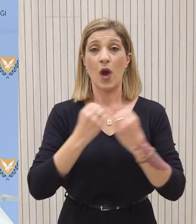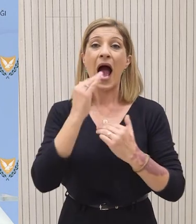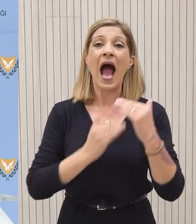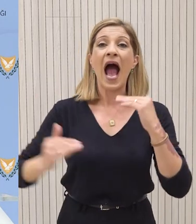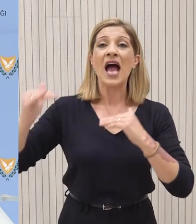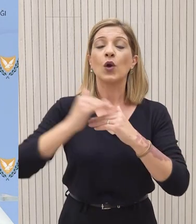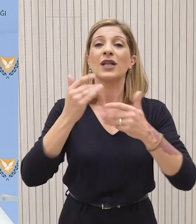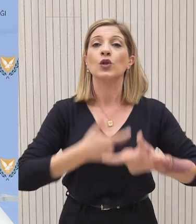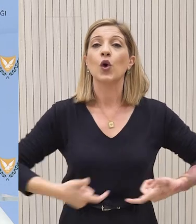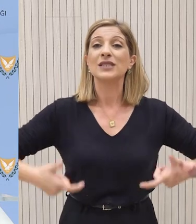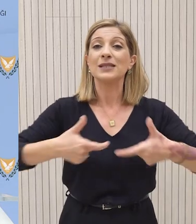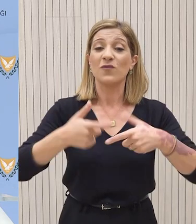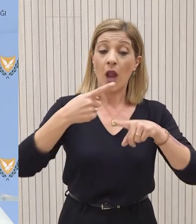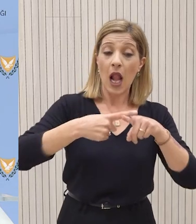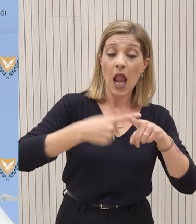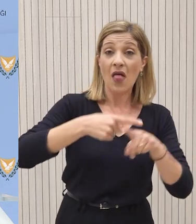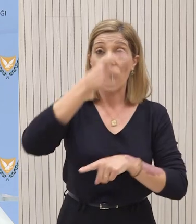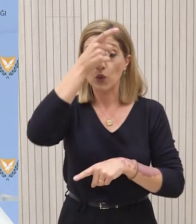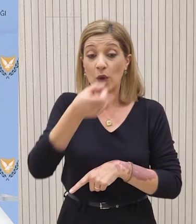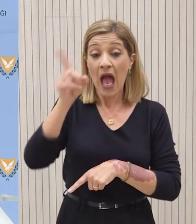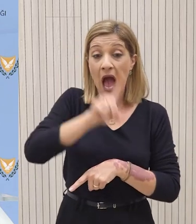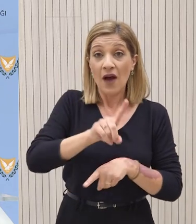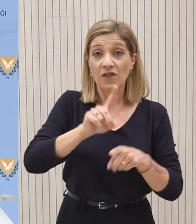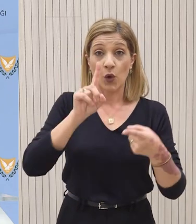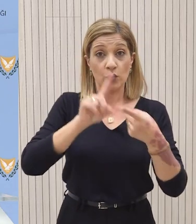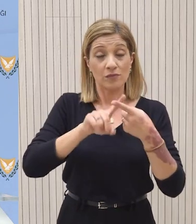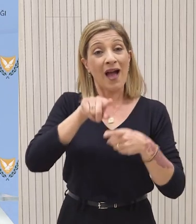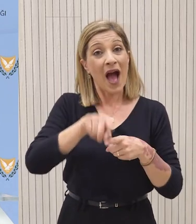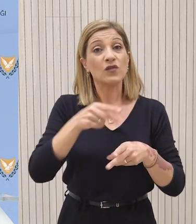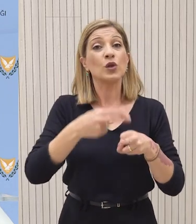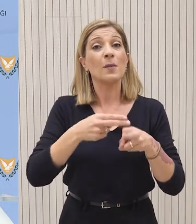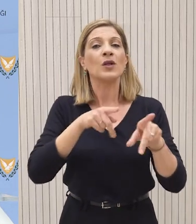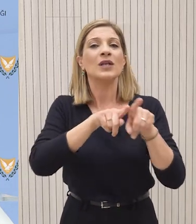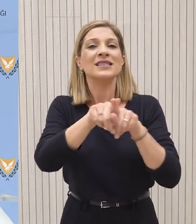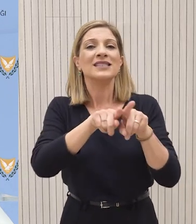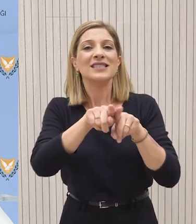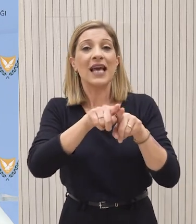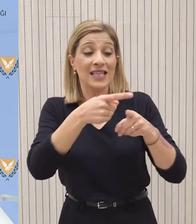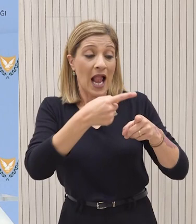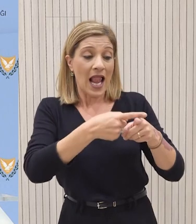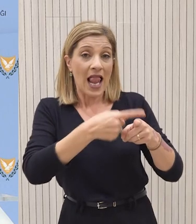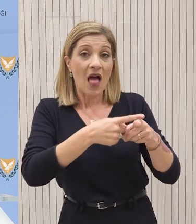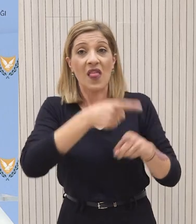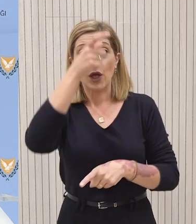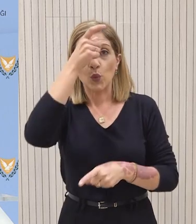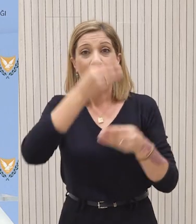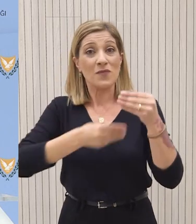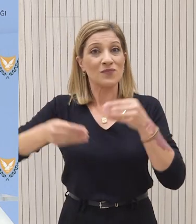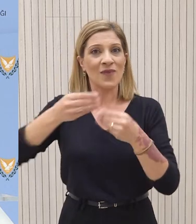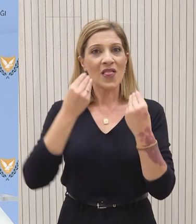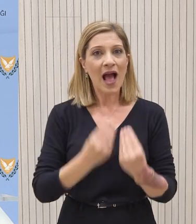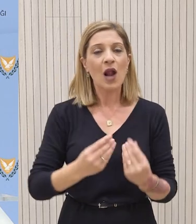Συμβουλίου Συνεργασίας Ελλάδας-Τουρκίας, σημειώνουμε ότι η βελτίωση σχέσεων Ελλάδας και Τουρκίας είναι κάτι που εχτιμούμε ως θετική εξέλιξη,